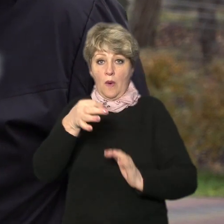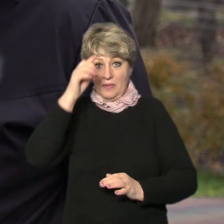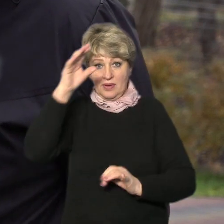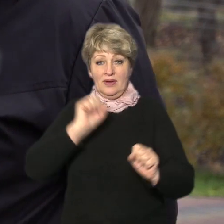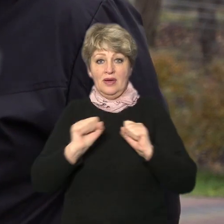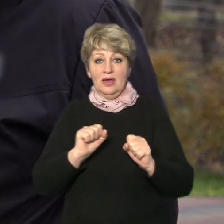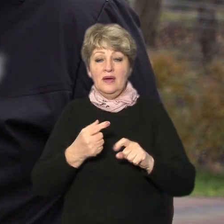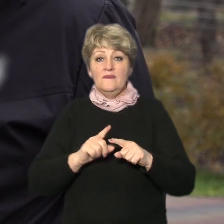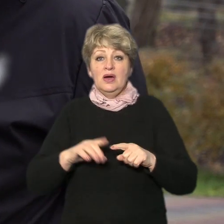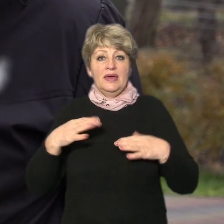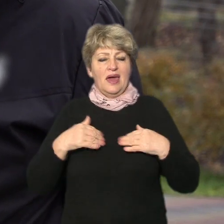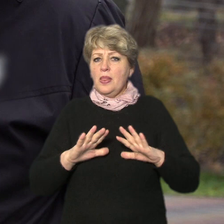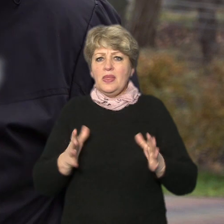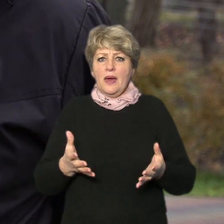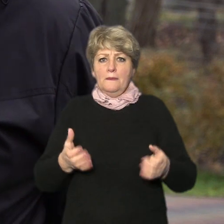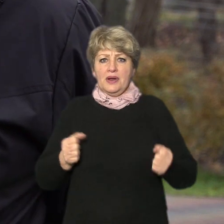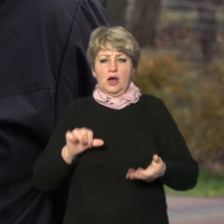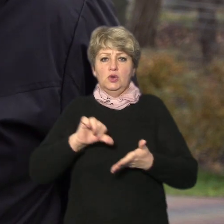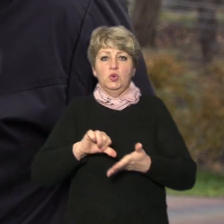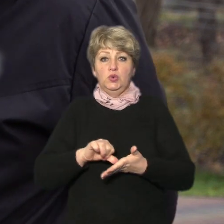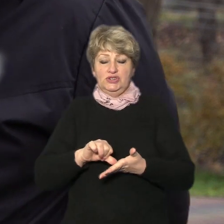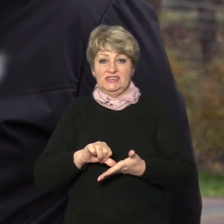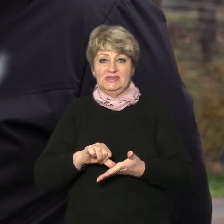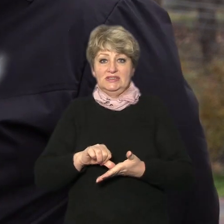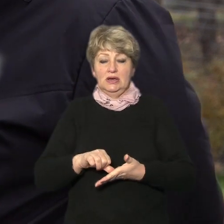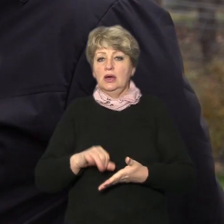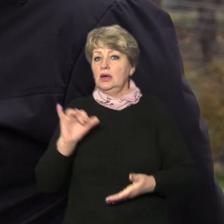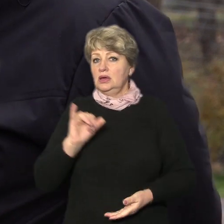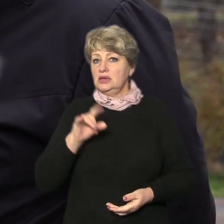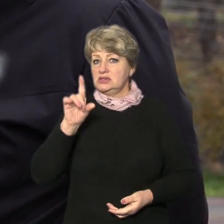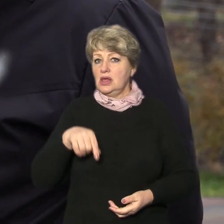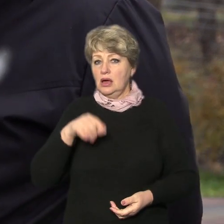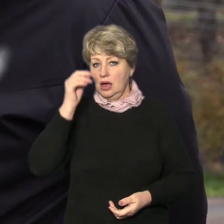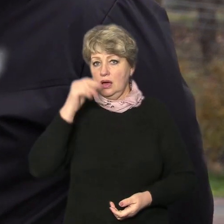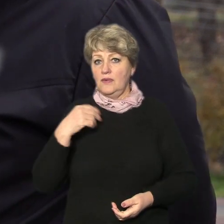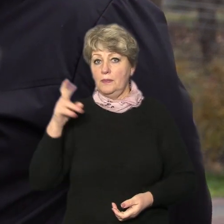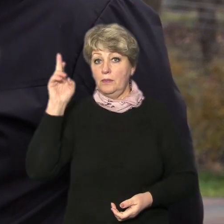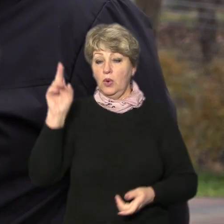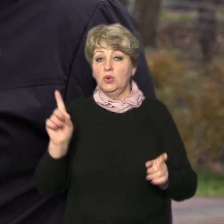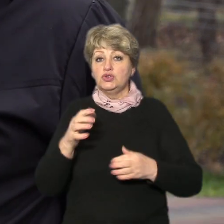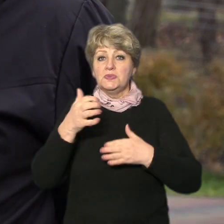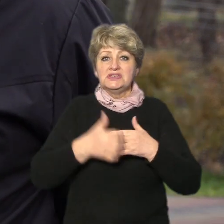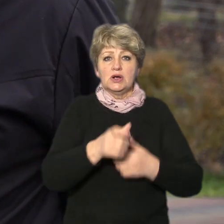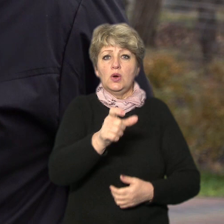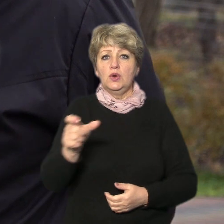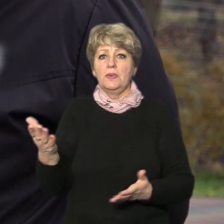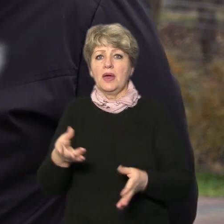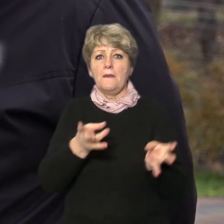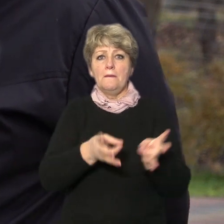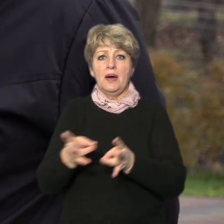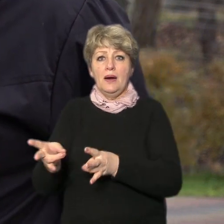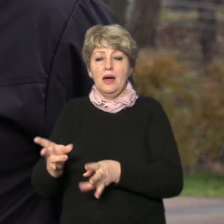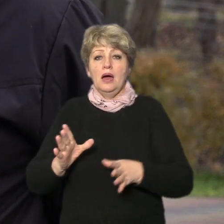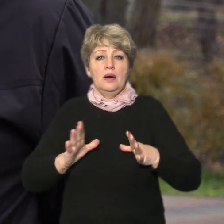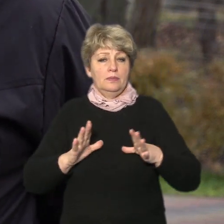безпосередньо тих подій що відбувалося на площі і знаєте слава Богу тому що серед людей які тоді постраждали було